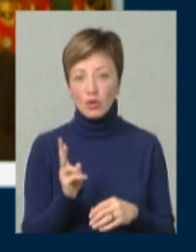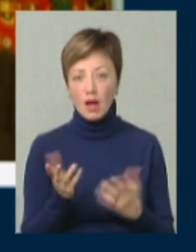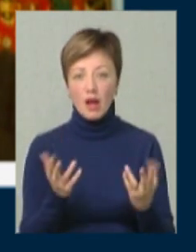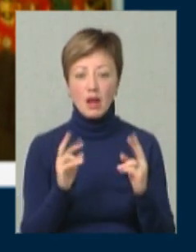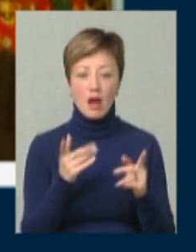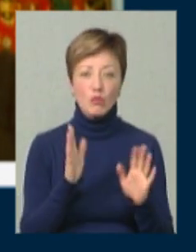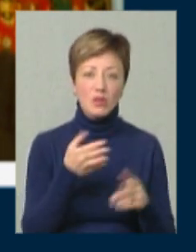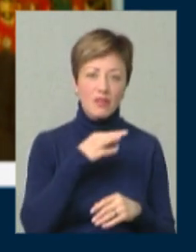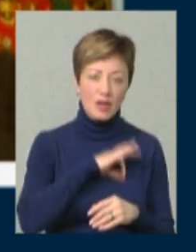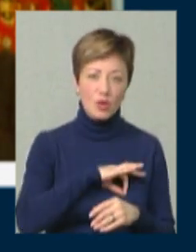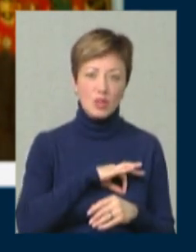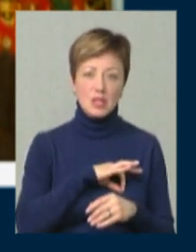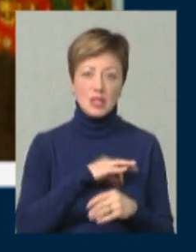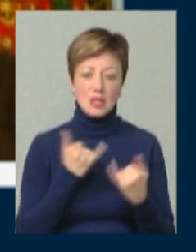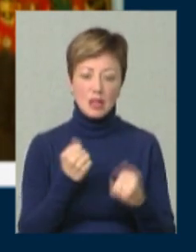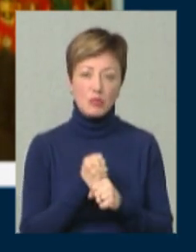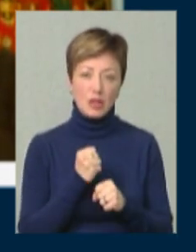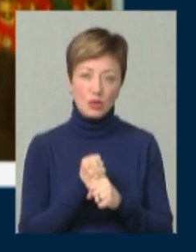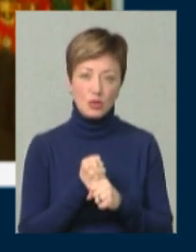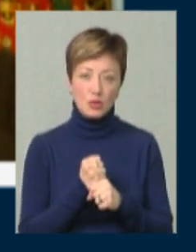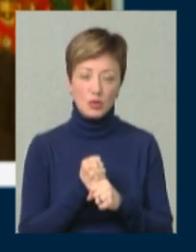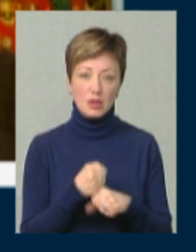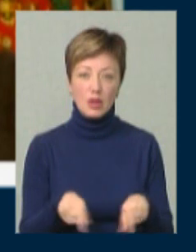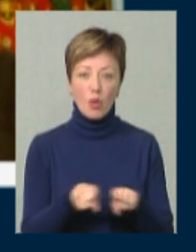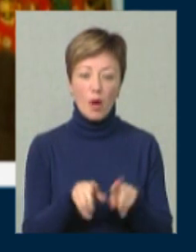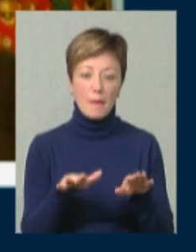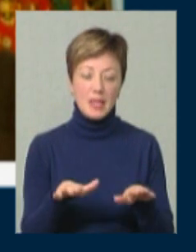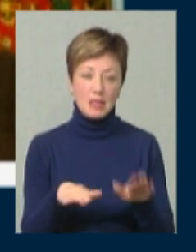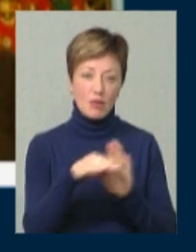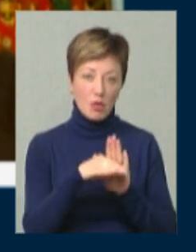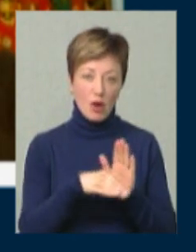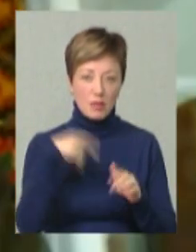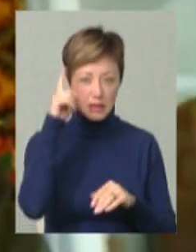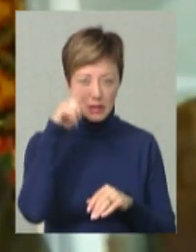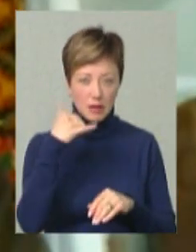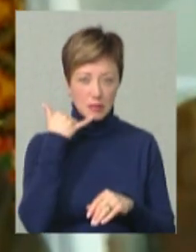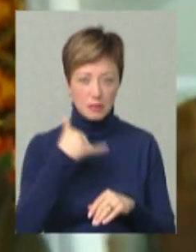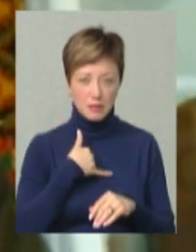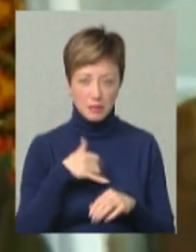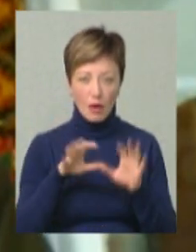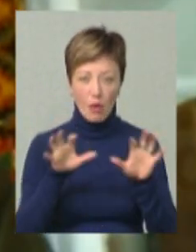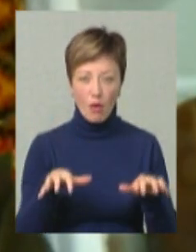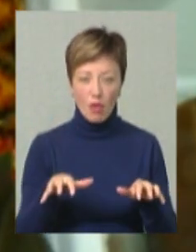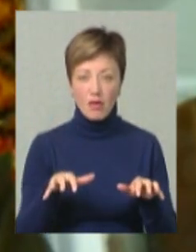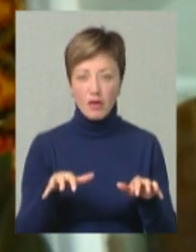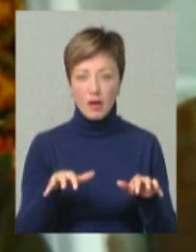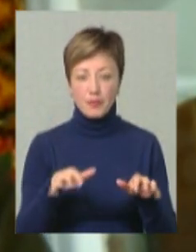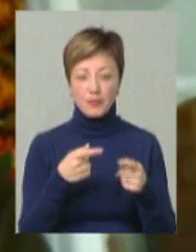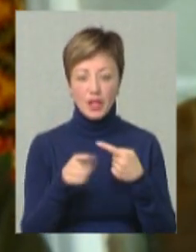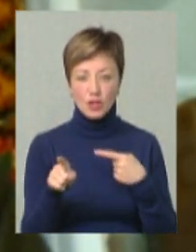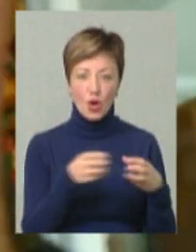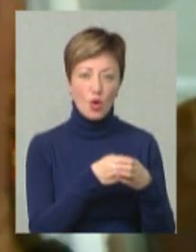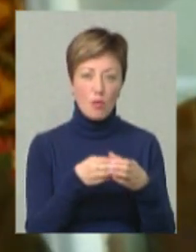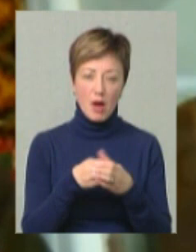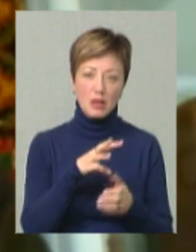як буде використана, вони зараз працюють над такою місцевою програмою. Я знаю, мені телефонували голови з інших